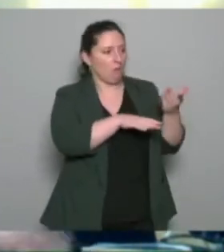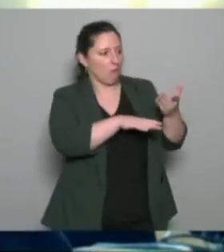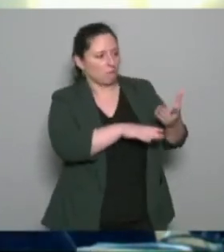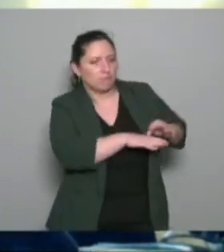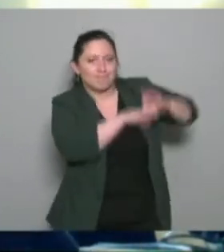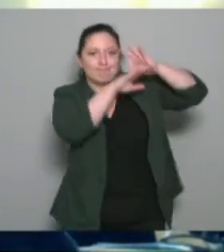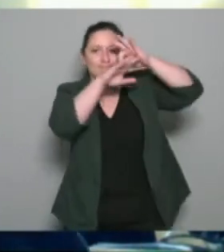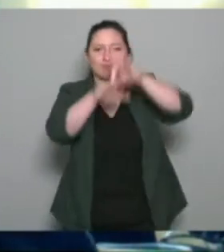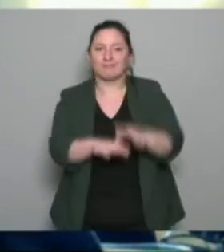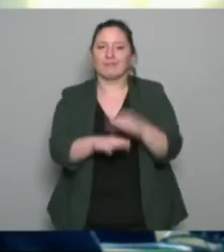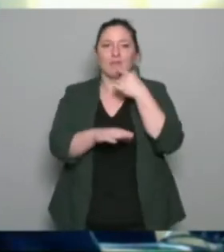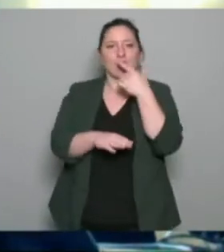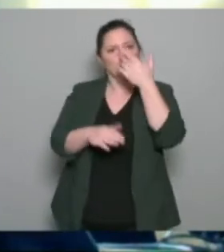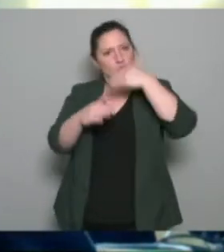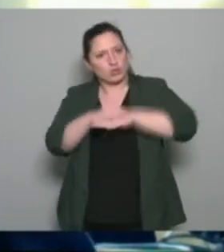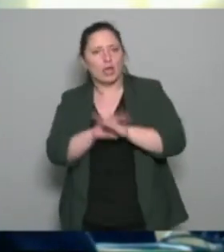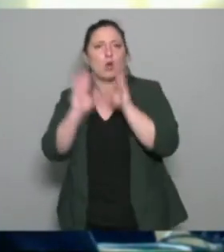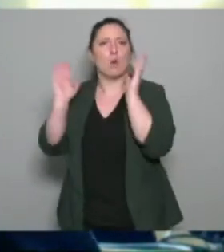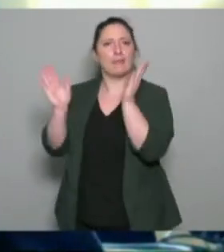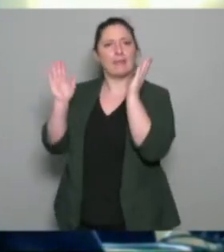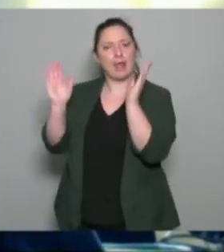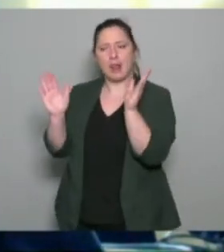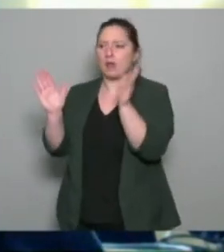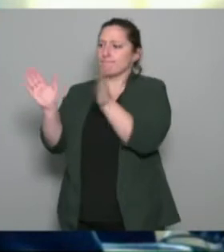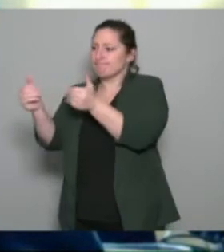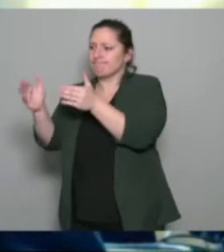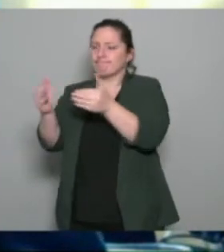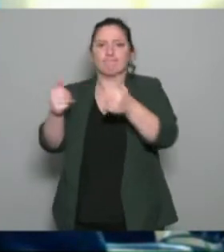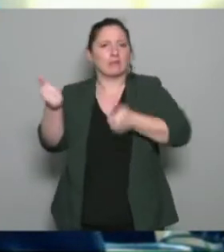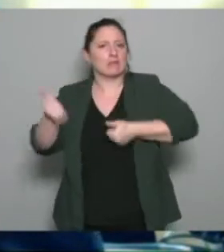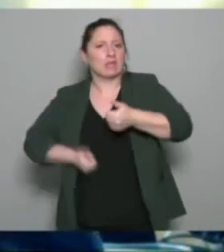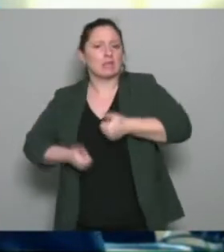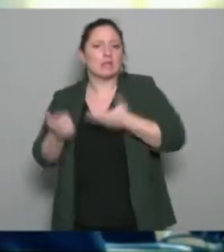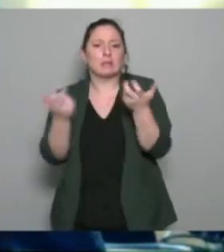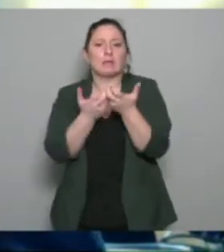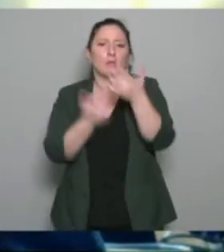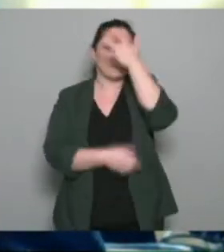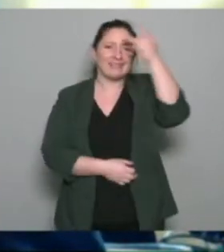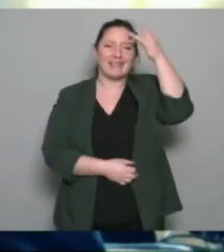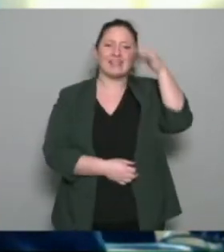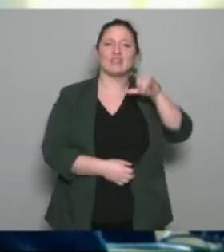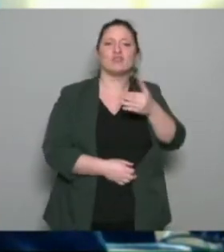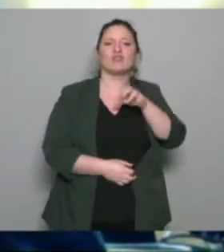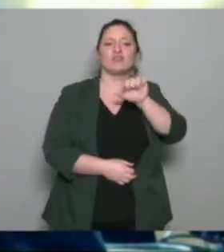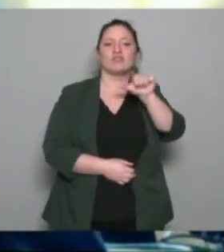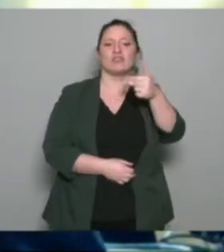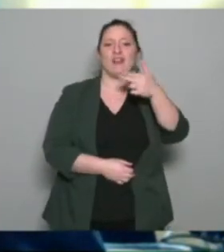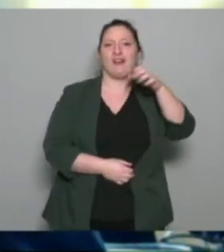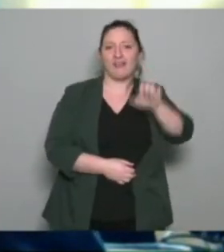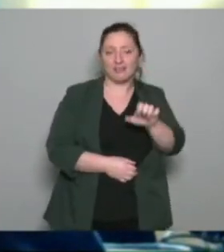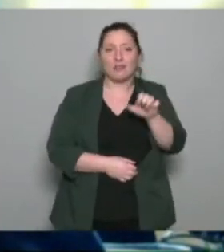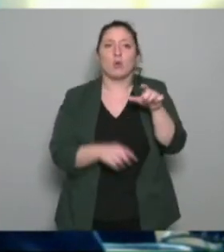le secteur d'hospitalisation à Saint-Jean comme vous l'avez dit à côté d'Angers et dans le secteur de pédopsychiatrie faire un autre type d